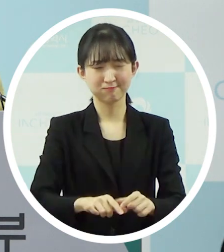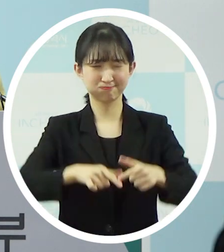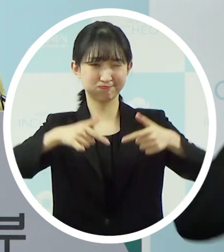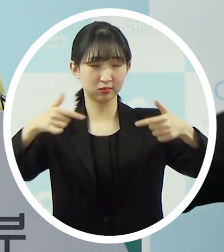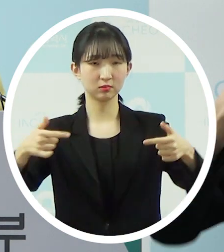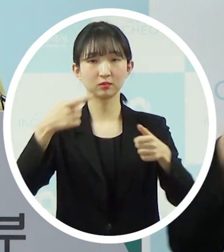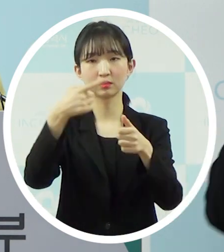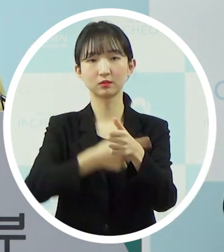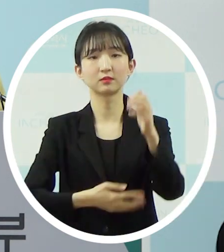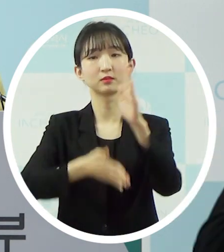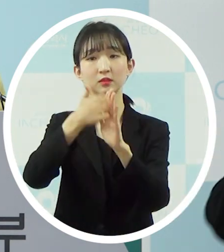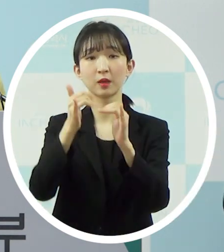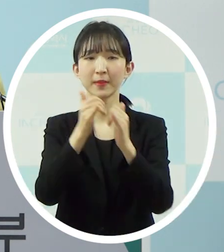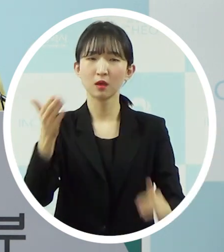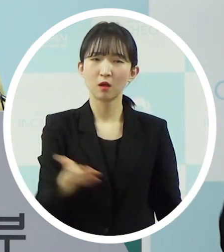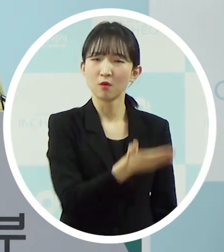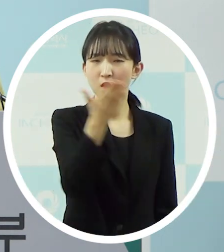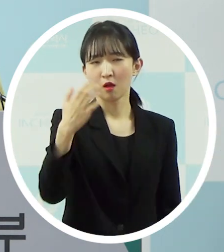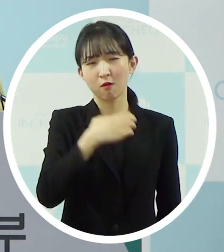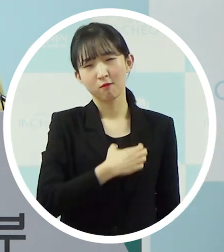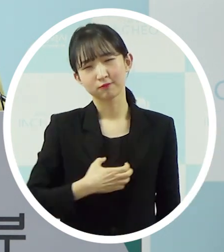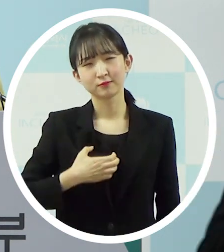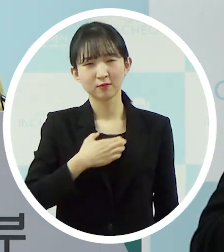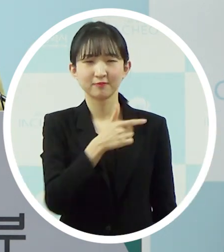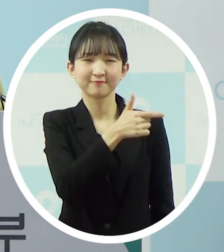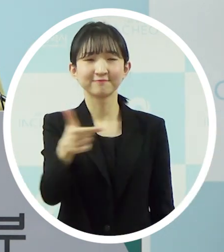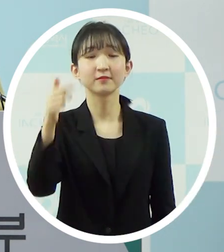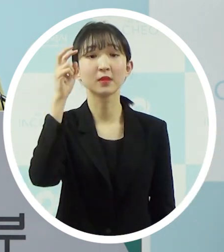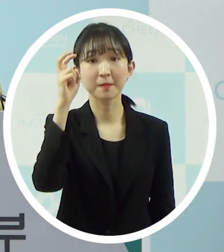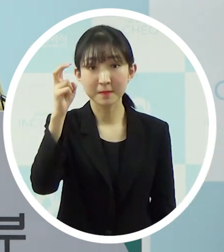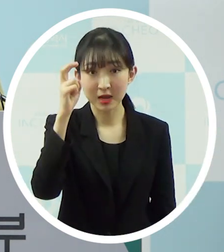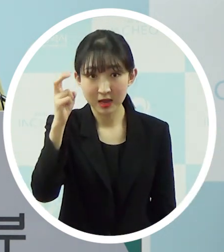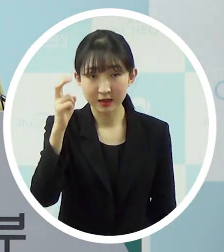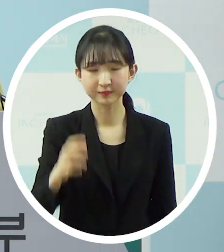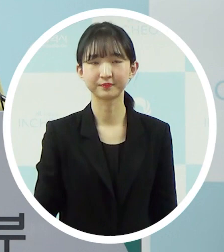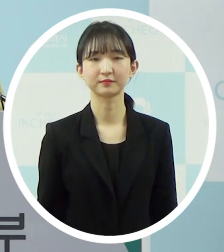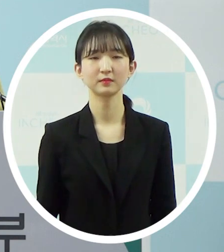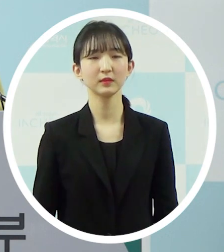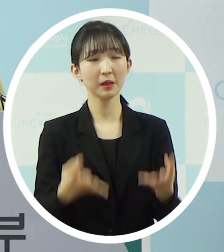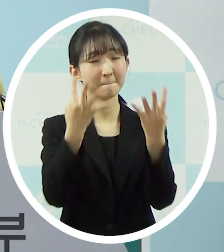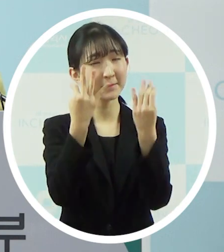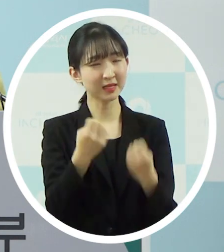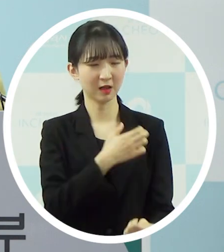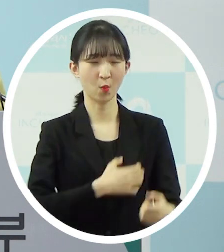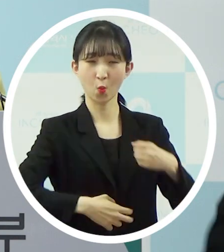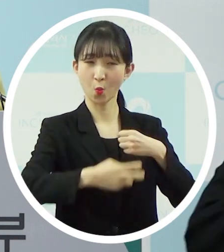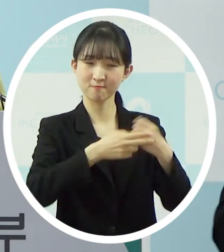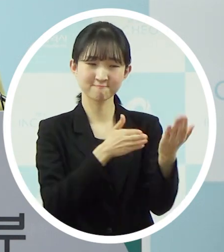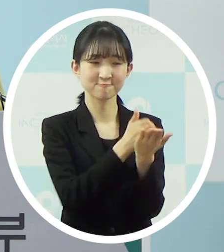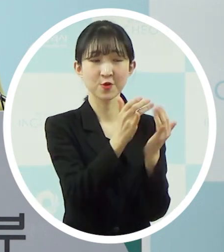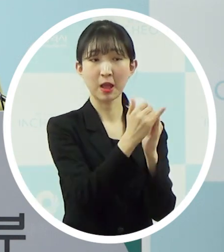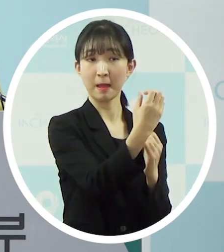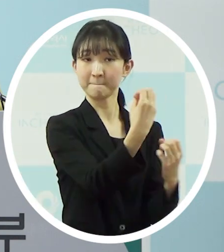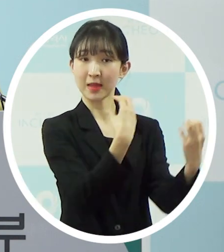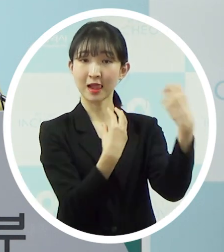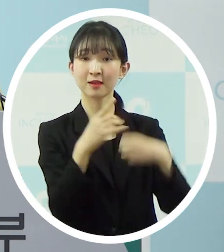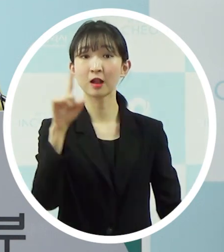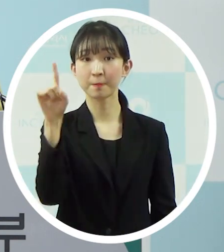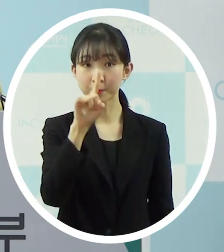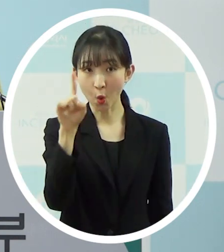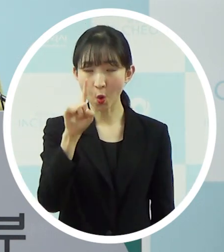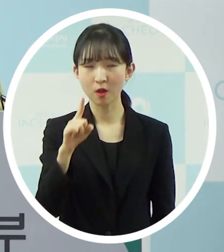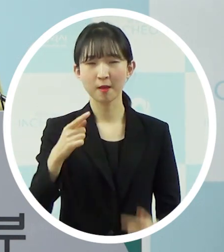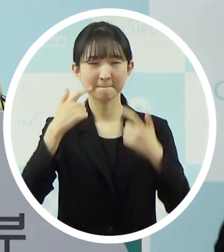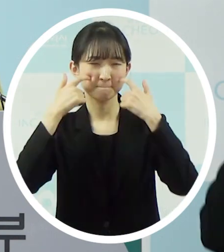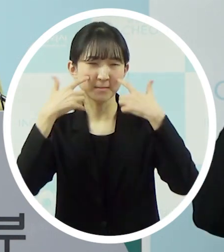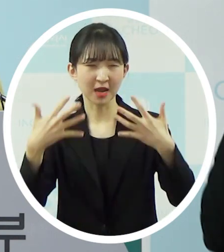시민 여러분의 걱정도 크실 텐데 많은 보건 전문가들에 따르면 이는 감염 환자 자체가